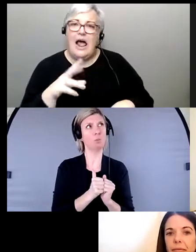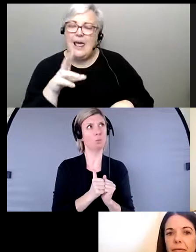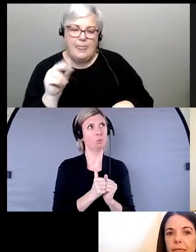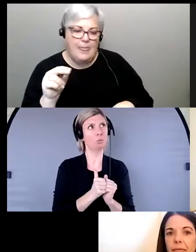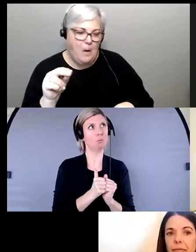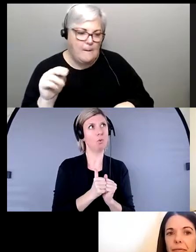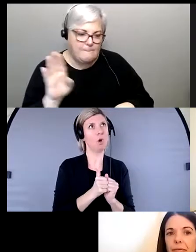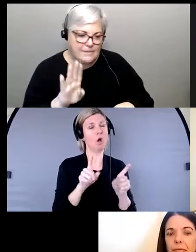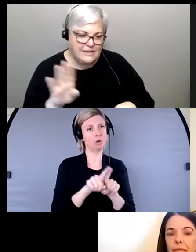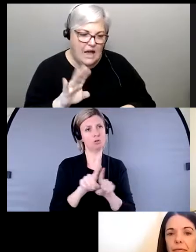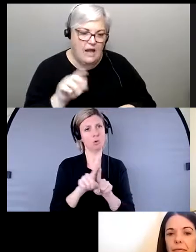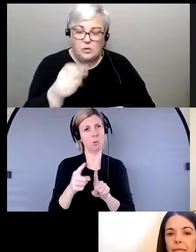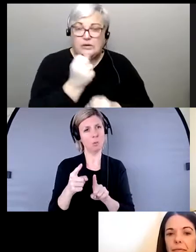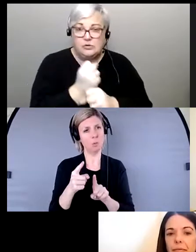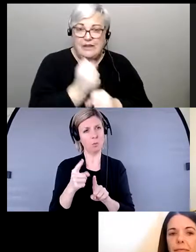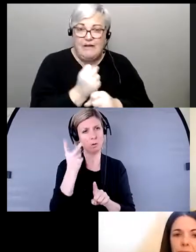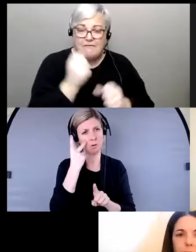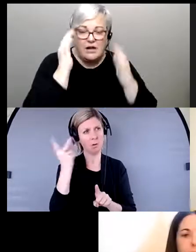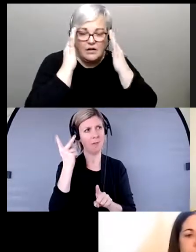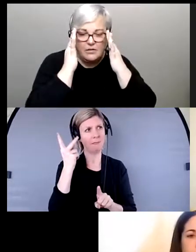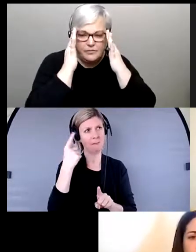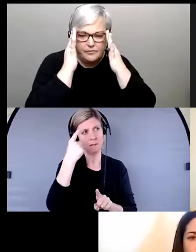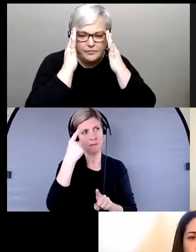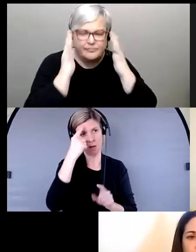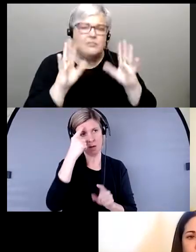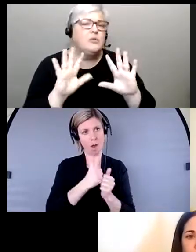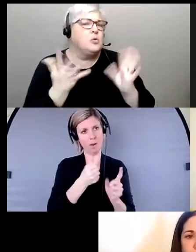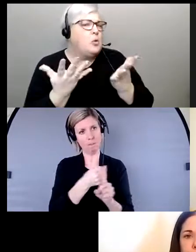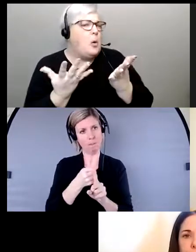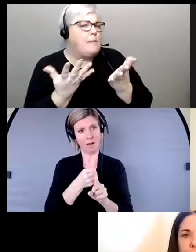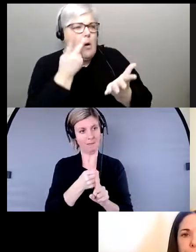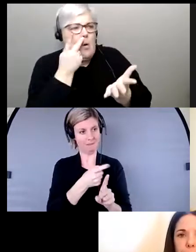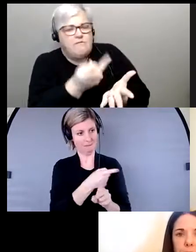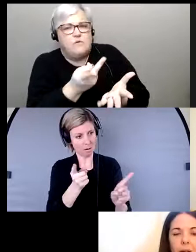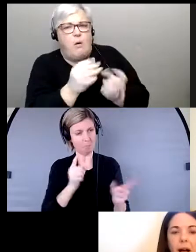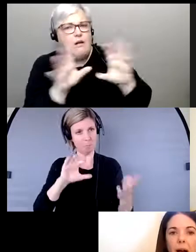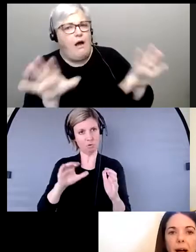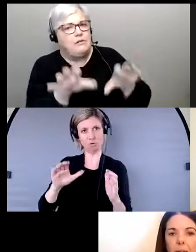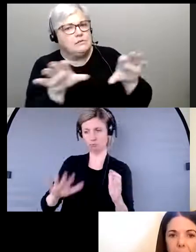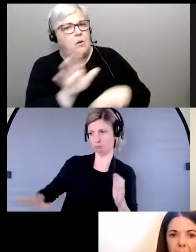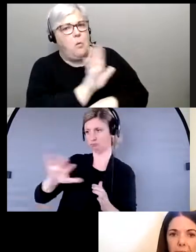avec lesquelles tu travailles et comment ça se manifeste dans ta collectivité?